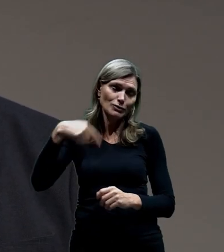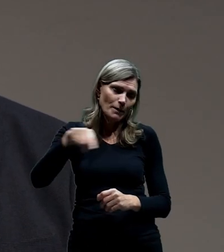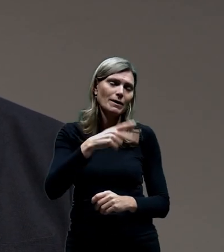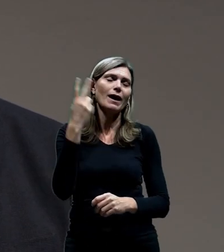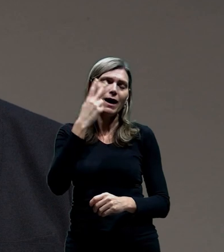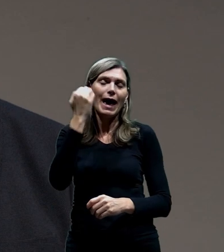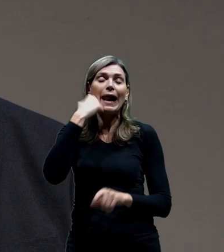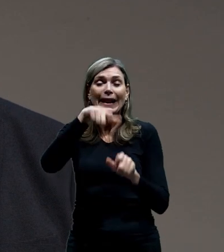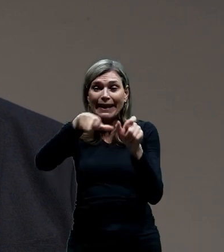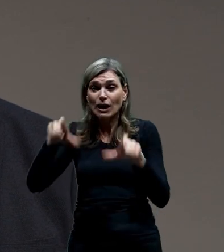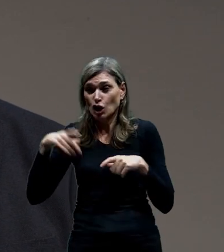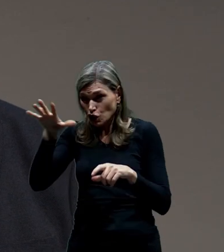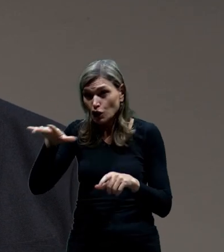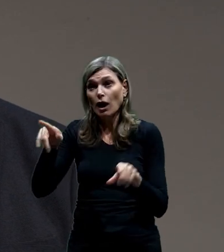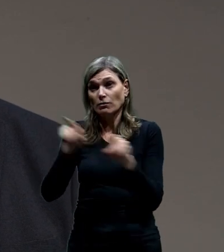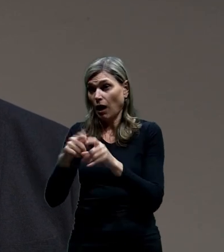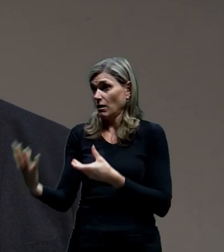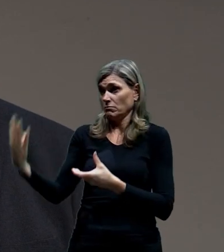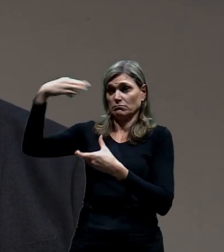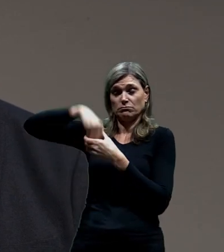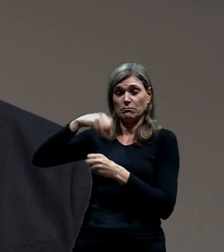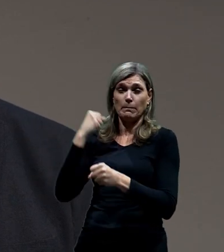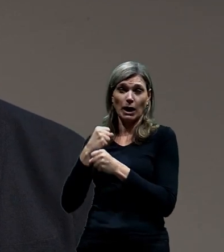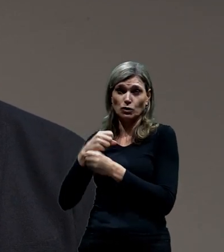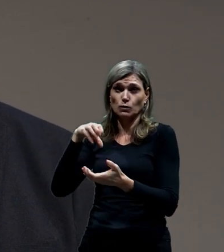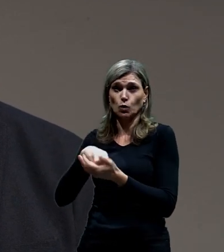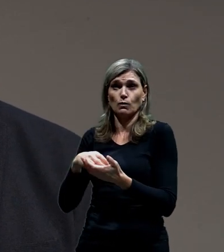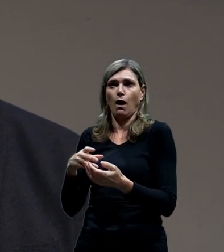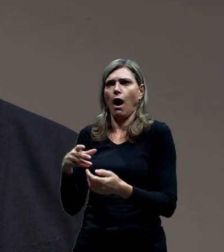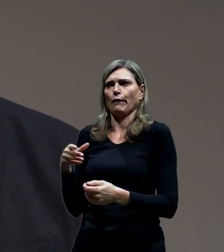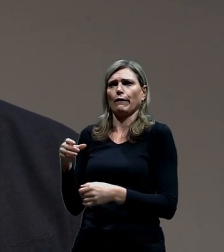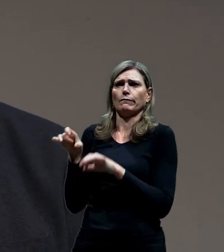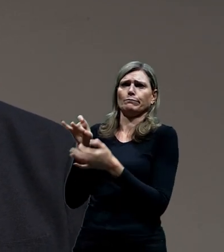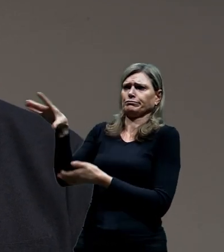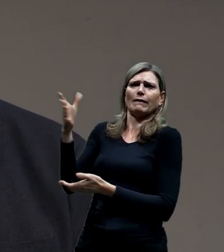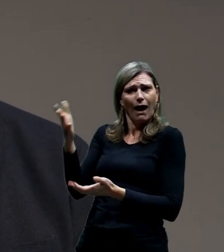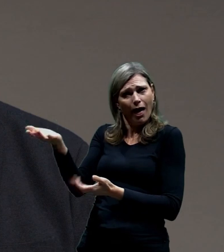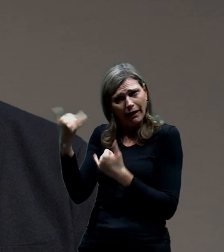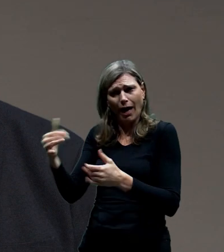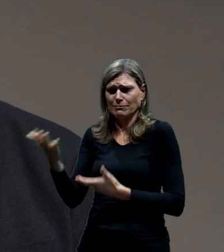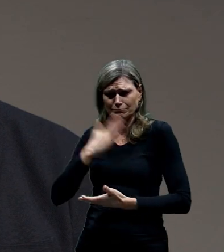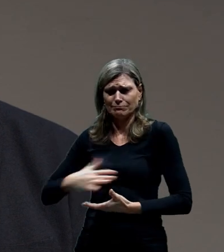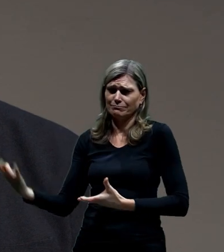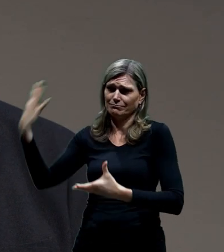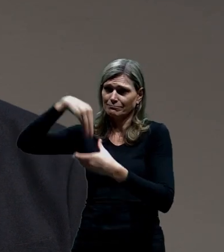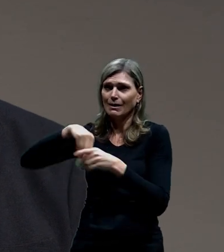v té pracovní skupině, aby se necítili toho nějakým způsobem odtržení. Podobně jsme stejný formát zvolili u té lidské radiály